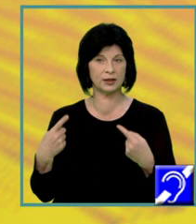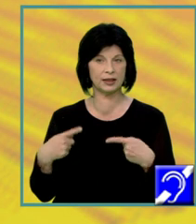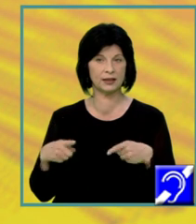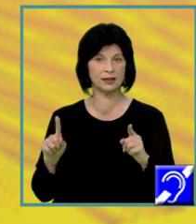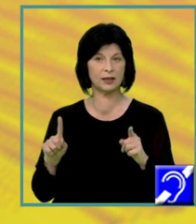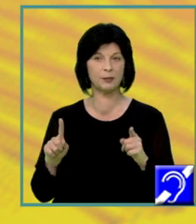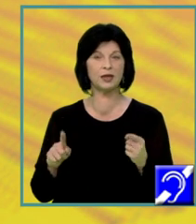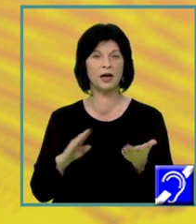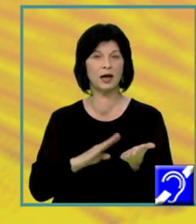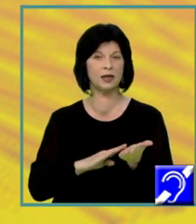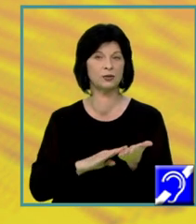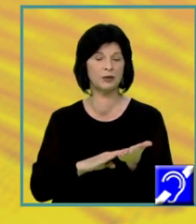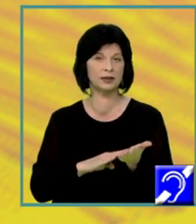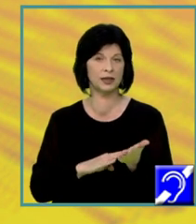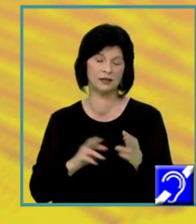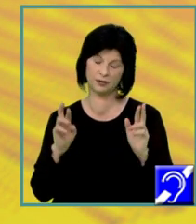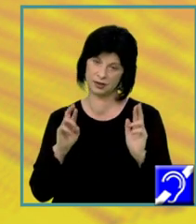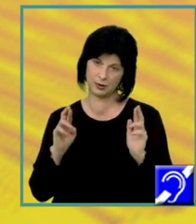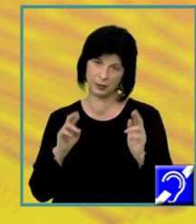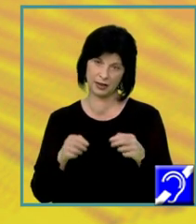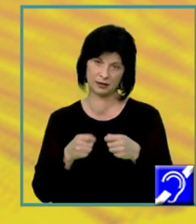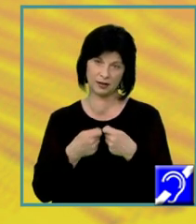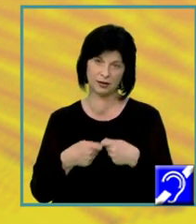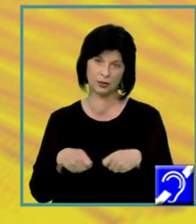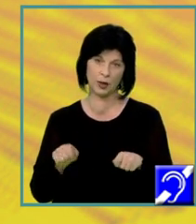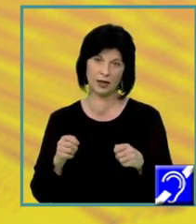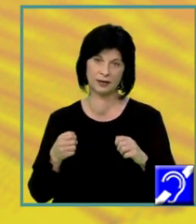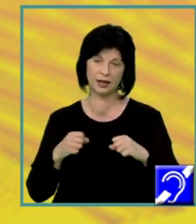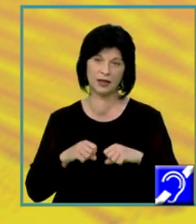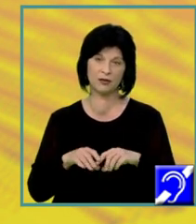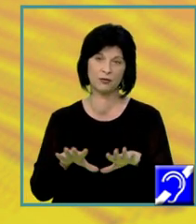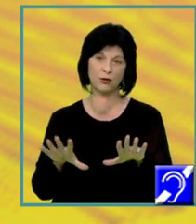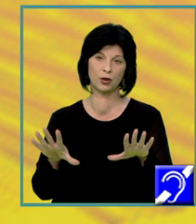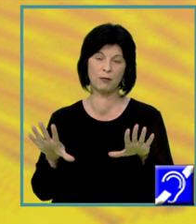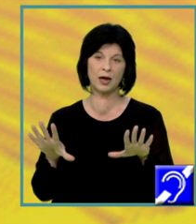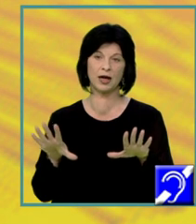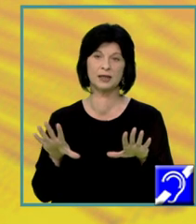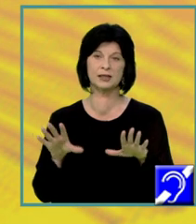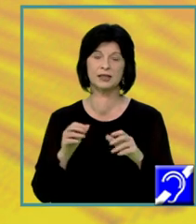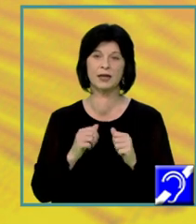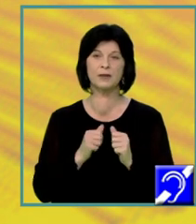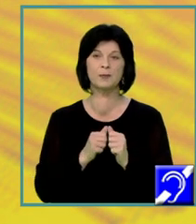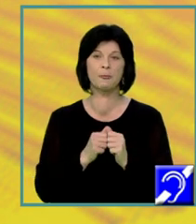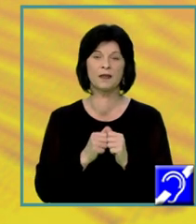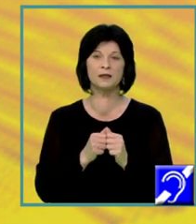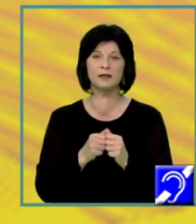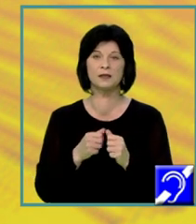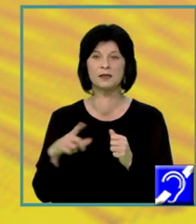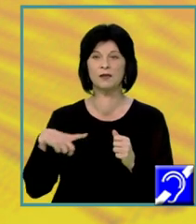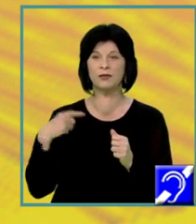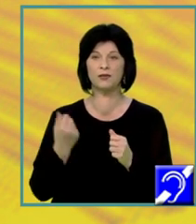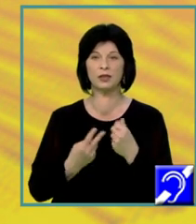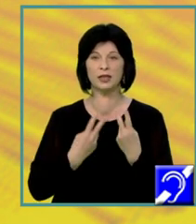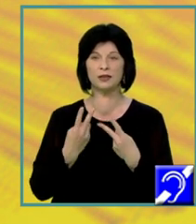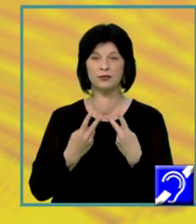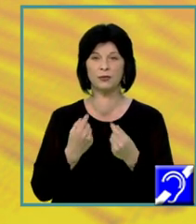-am oferit astăzi vă vor fi de folos. Vă reamintesc, trebuie lucrat pe ciornă. Trebuie lucrat pe ciornă.